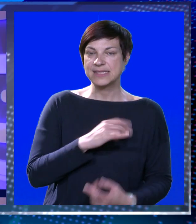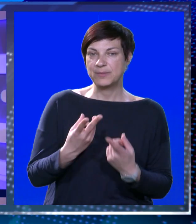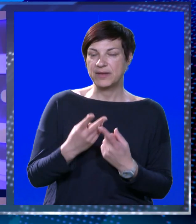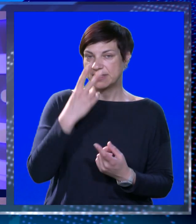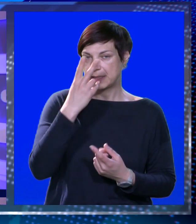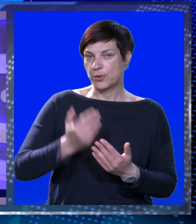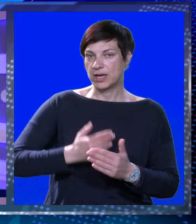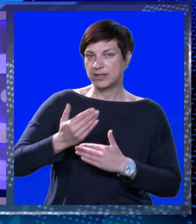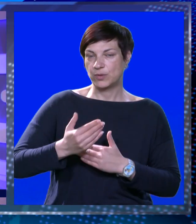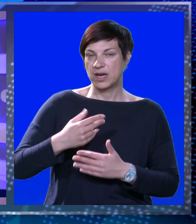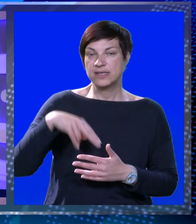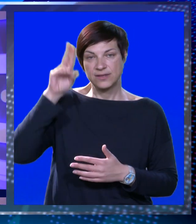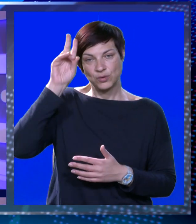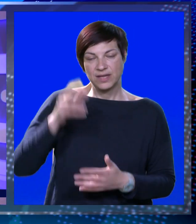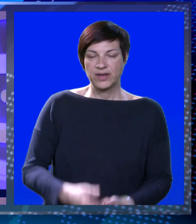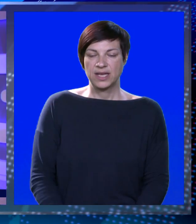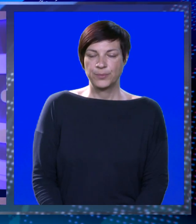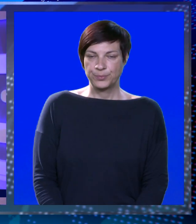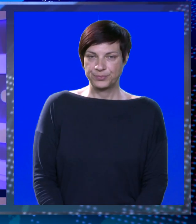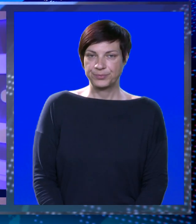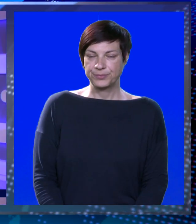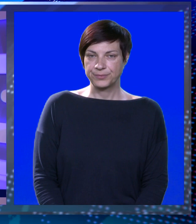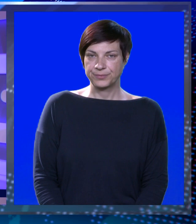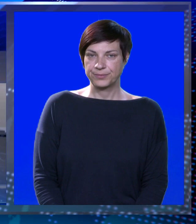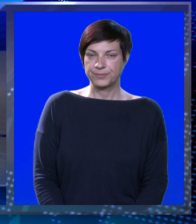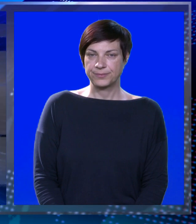Zanimljive vijesti donosimo i u naslavku. Ostanite s nama.